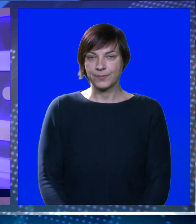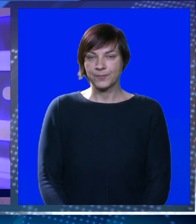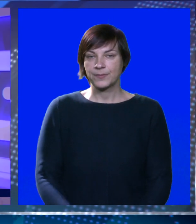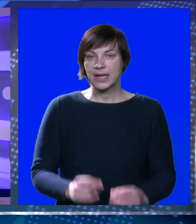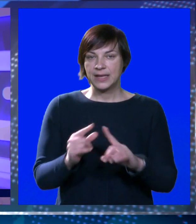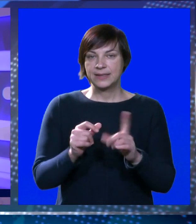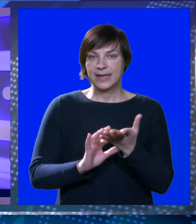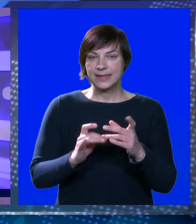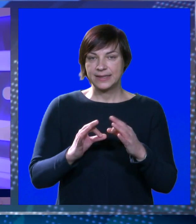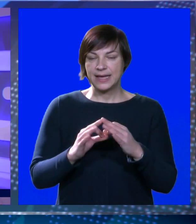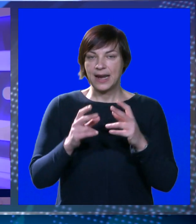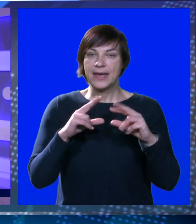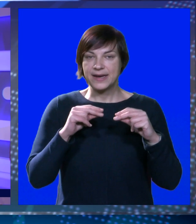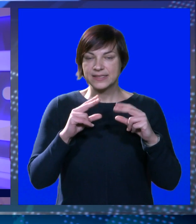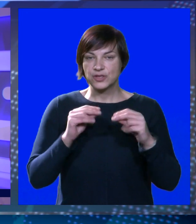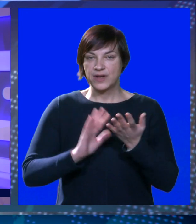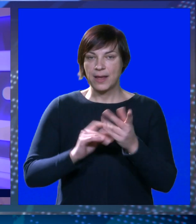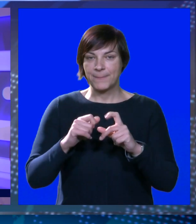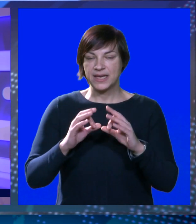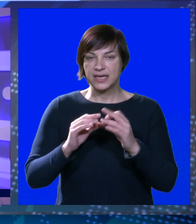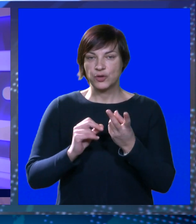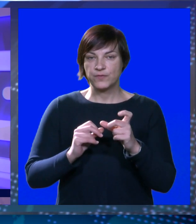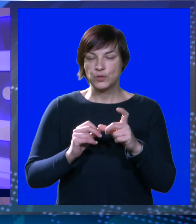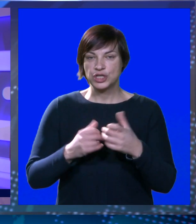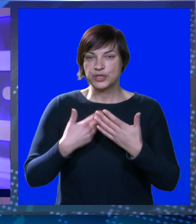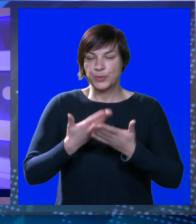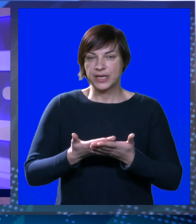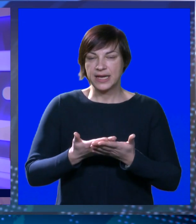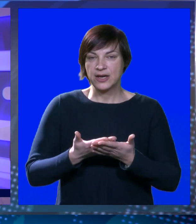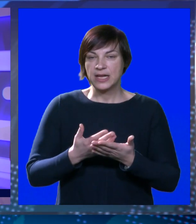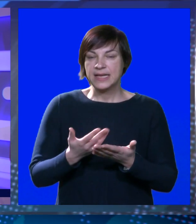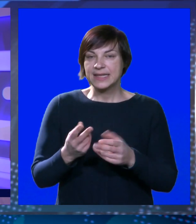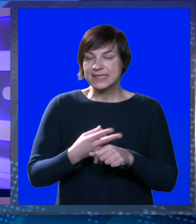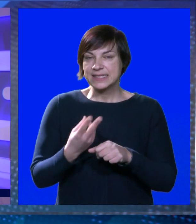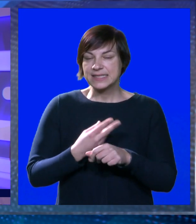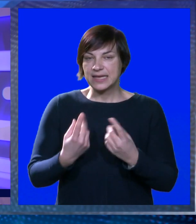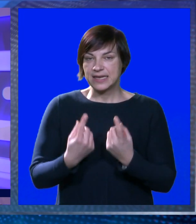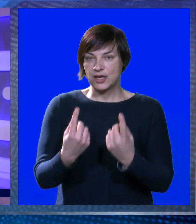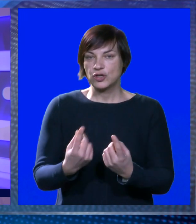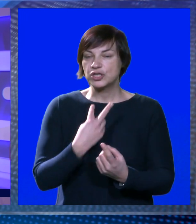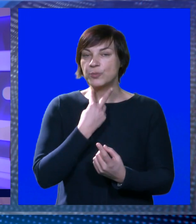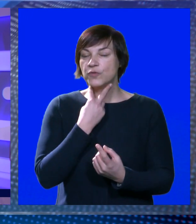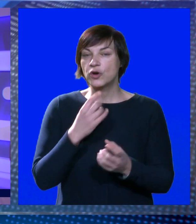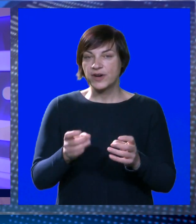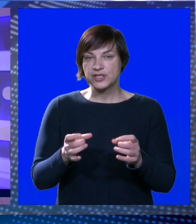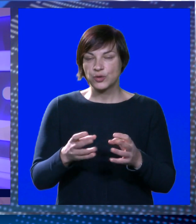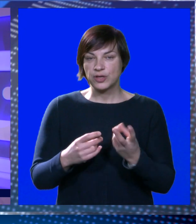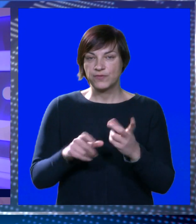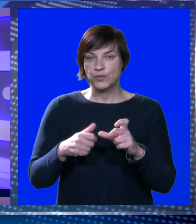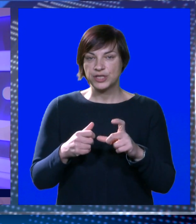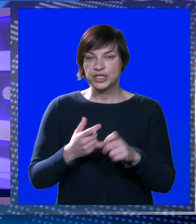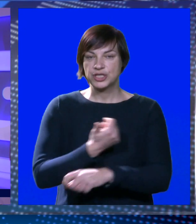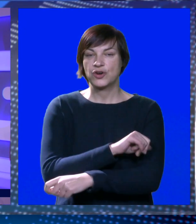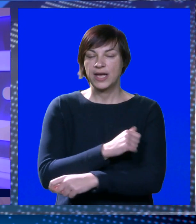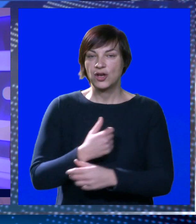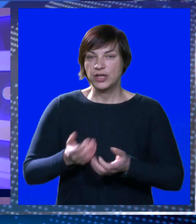Danijela Demarin Hasanović razgovarala je s Marino Vučić koja je pokrenula inicijativu da se sanira nogostup u Vukovarskoj ulici. Vučić